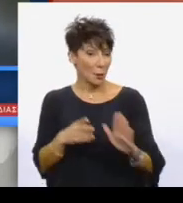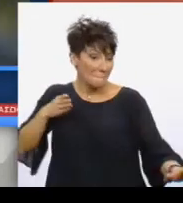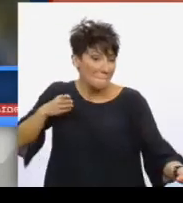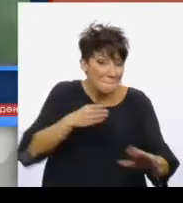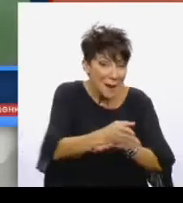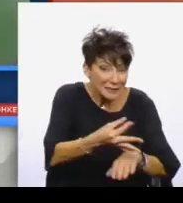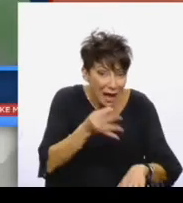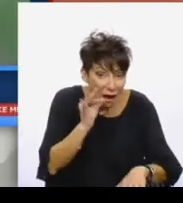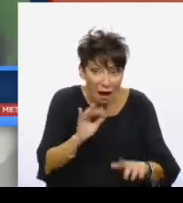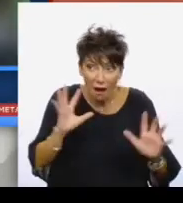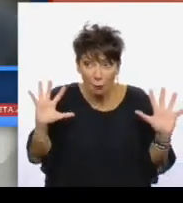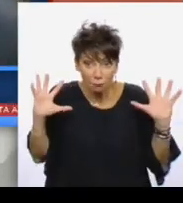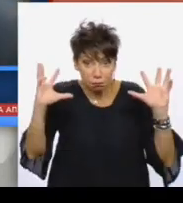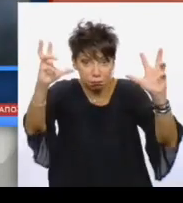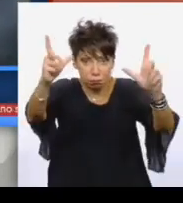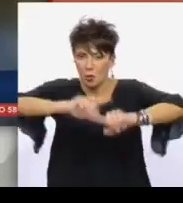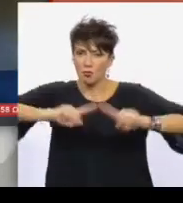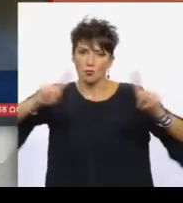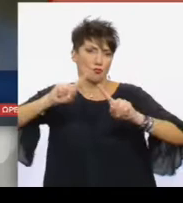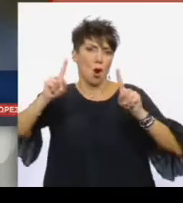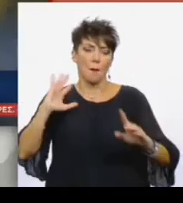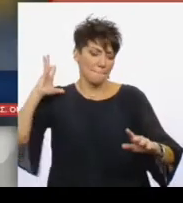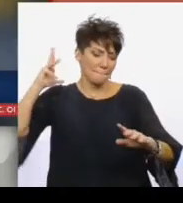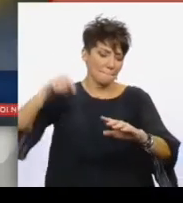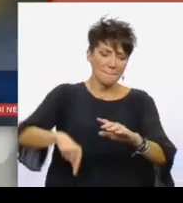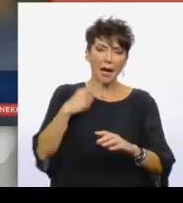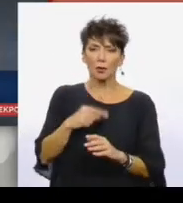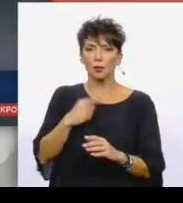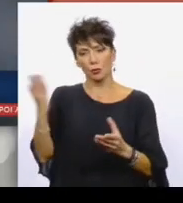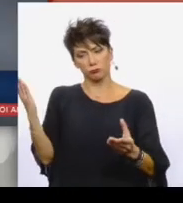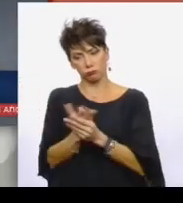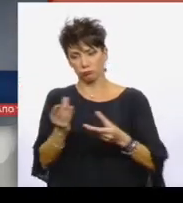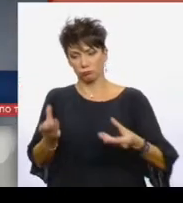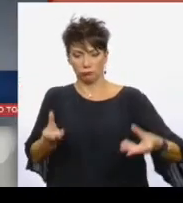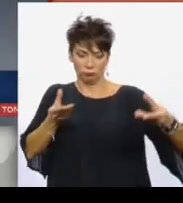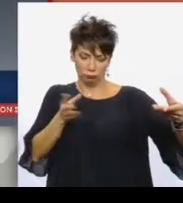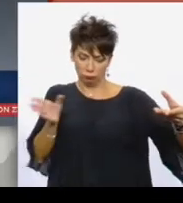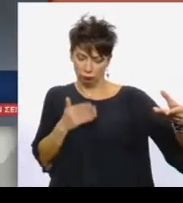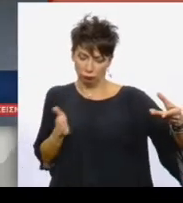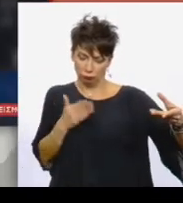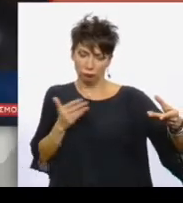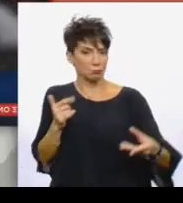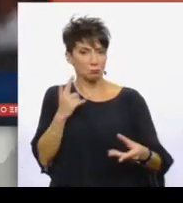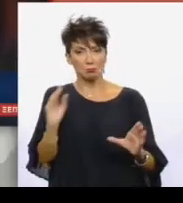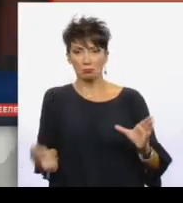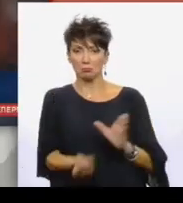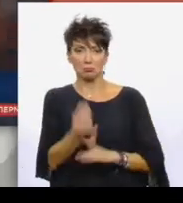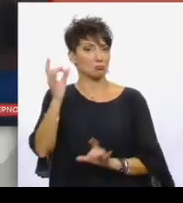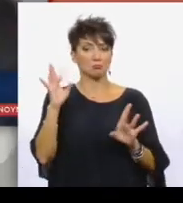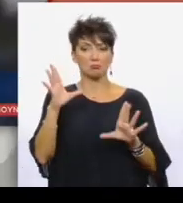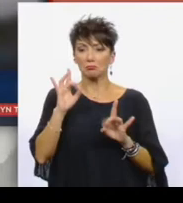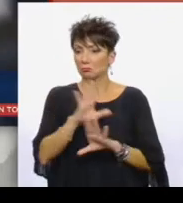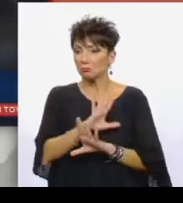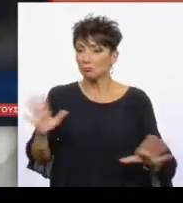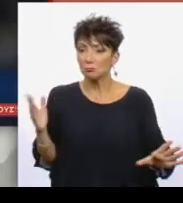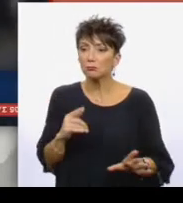καταστήματος και από τα στοιχεία που έχουμε συλλέξει μέχρι στιγμής στη δικογραφία που σχηματίζεται δεν προκύπτει σε καμία, μα σε